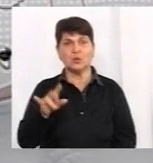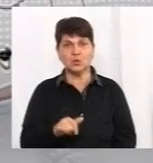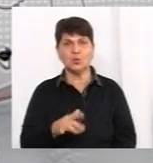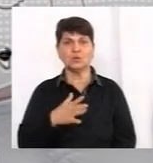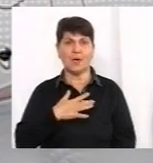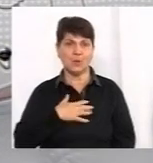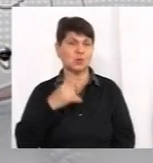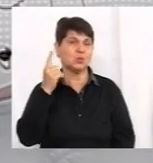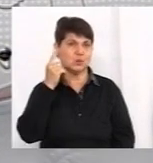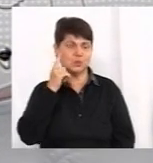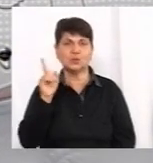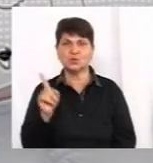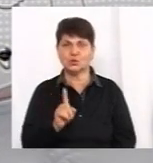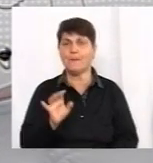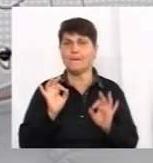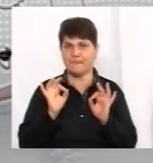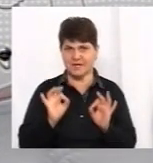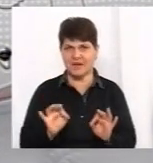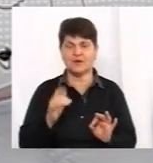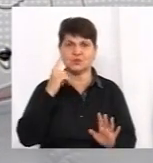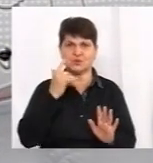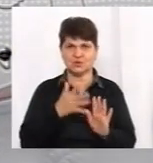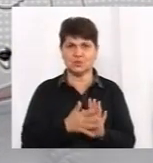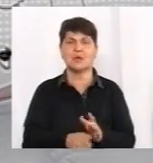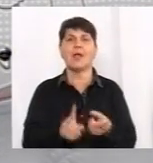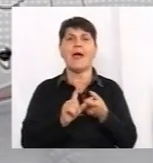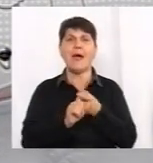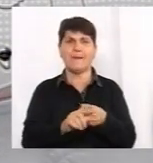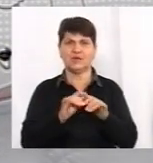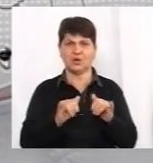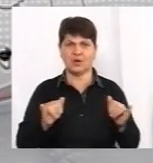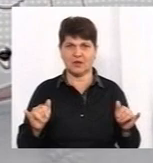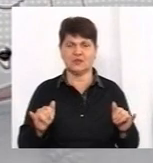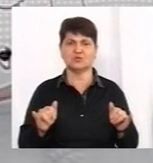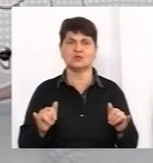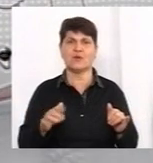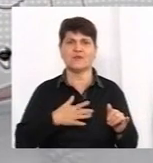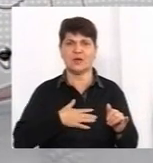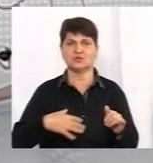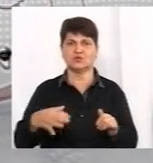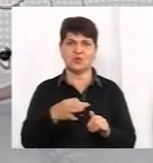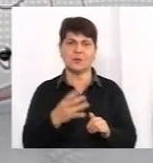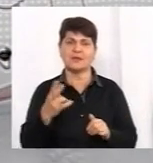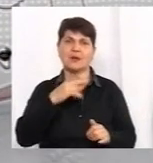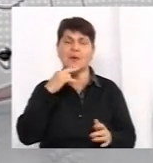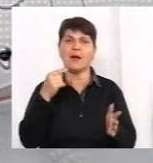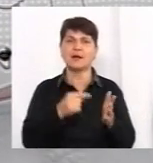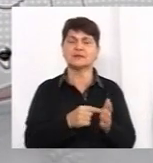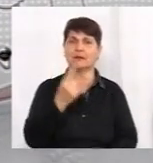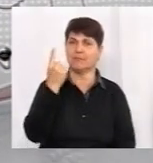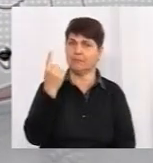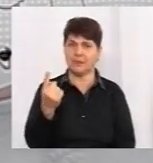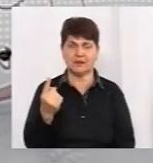правильно зрозуміти епідеміологічну картину в нашій області, потрібно зробити акцент на двох факторах. Перший – це